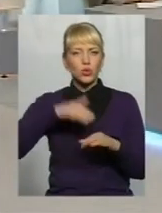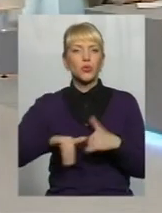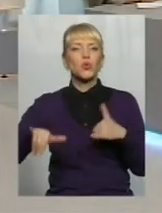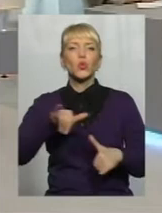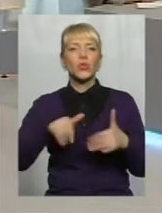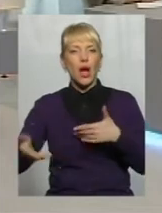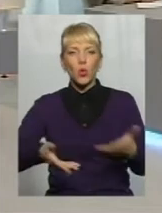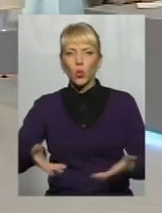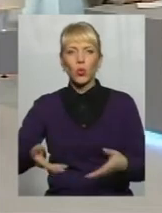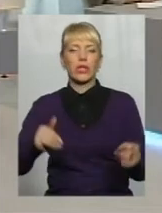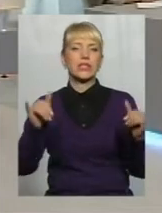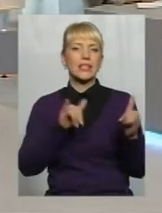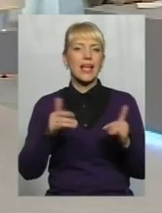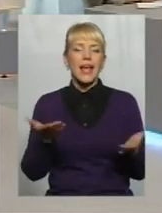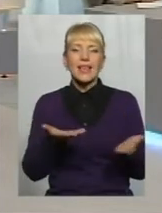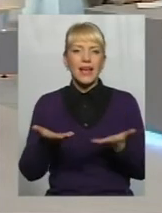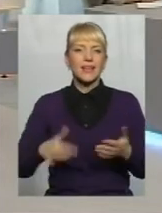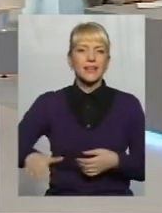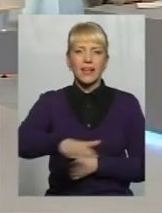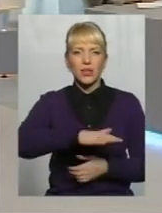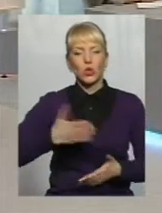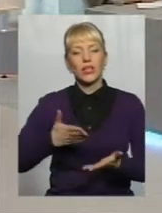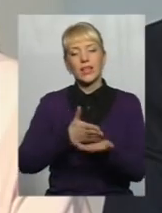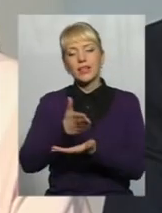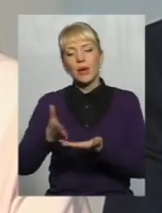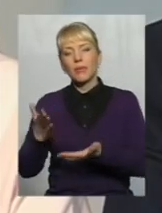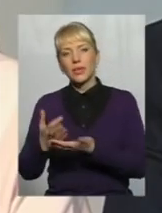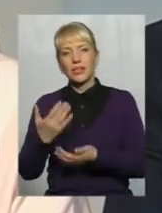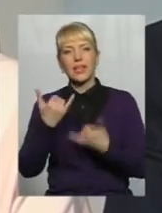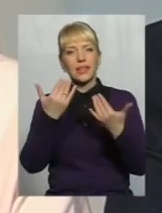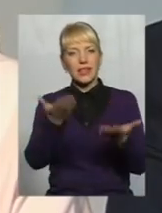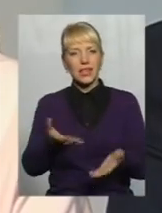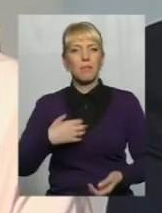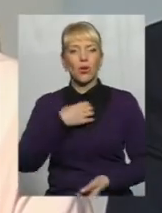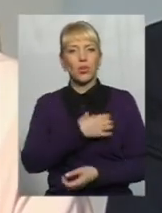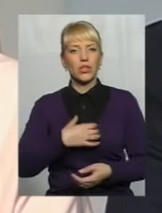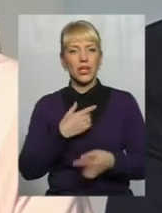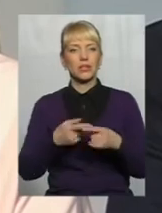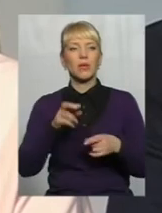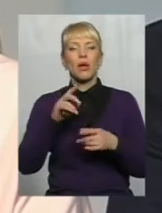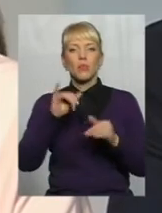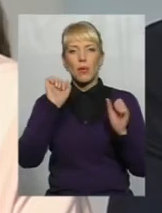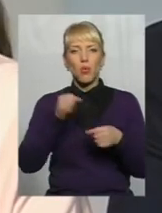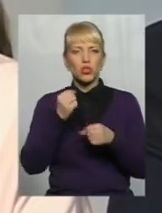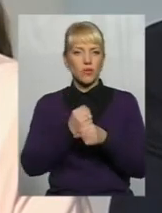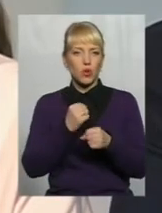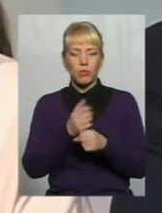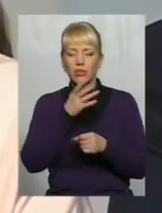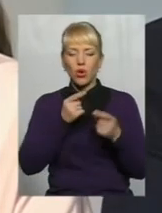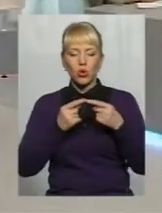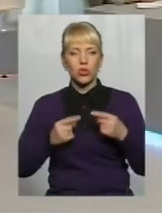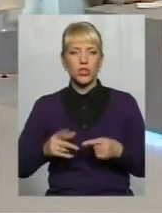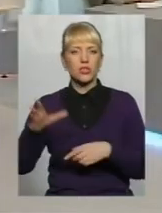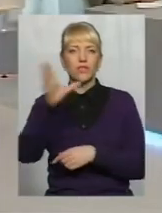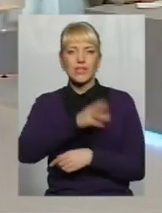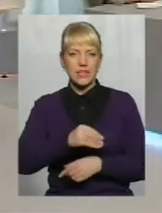рухаються Які території і які напрямки для них є пріоритетними для розвитку Тому що неможливо робити одночасно все Треба все ж